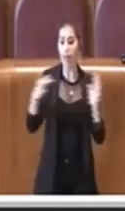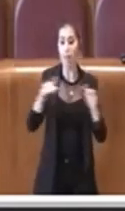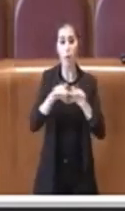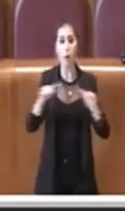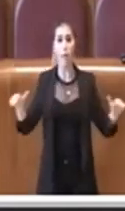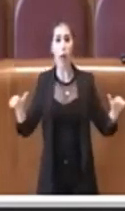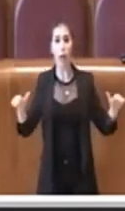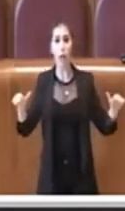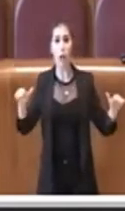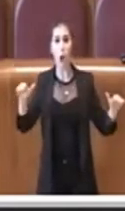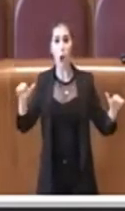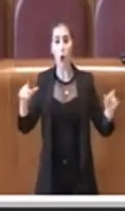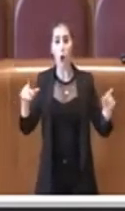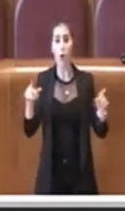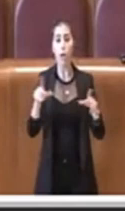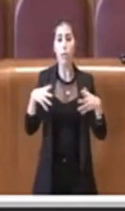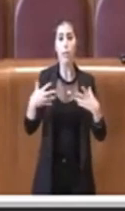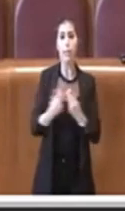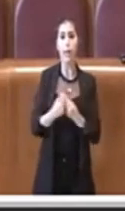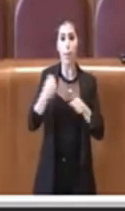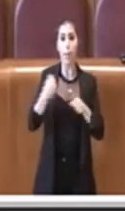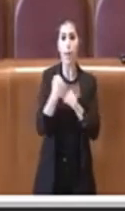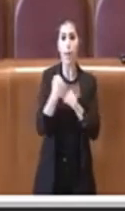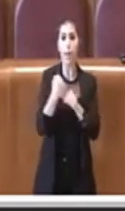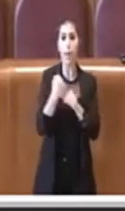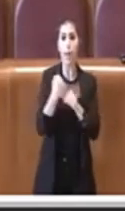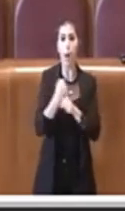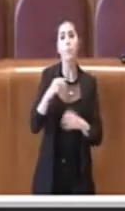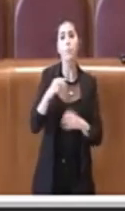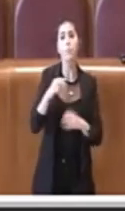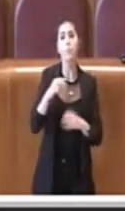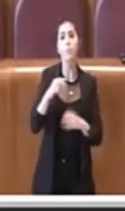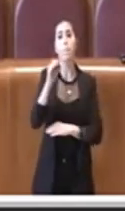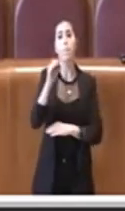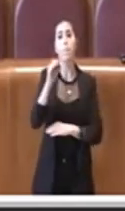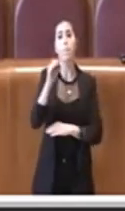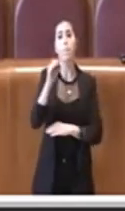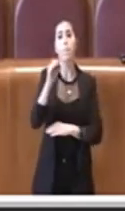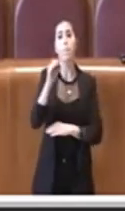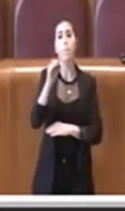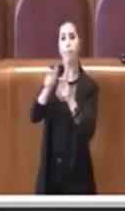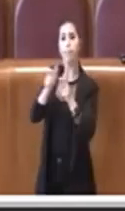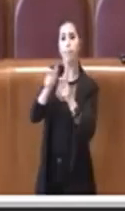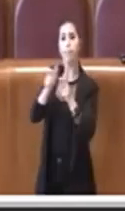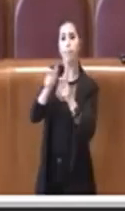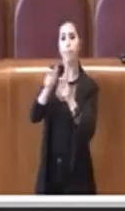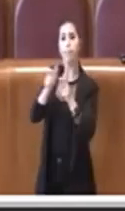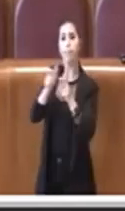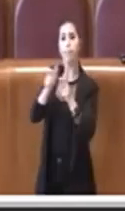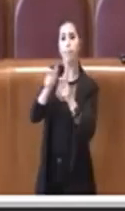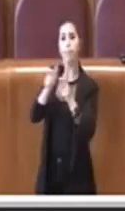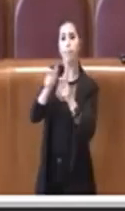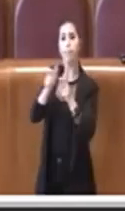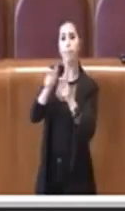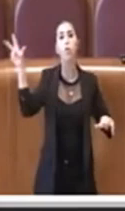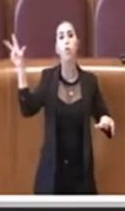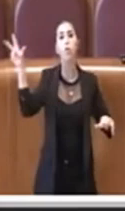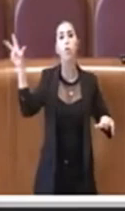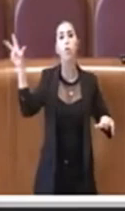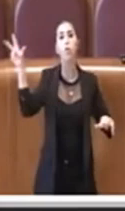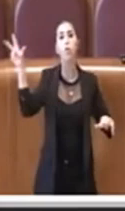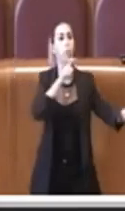ovviamente con l'ingegner Botta, ha interlocuito più volte con tutti i municipi.